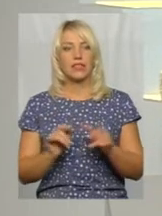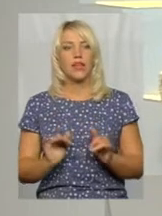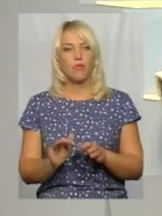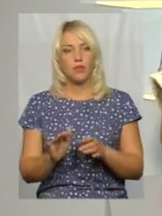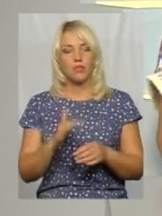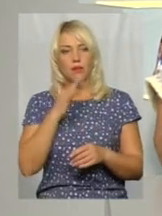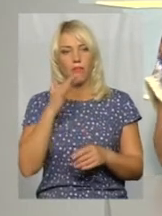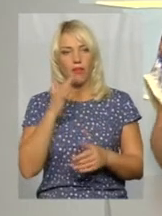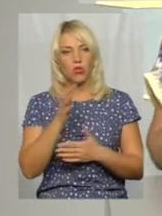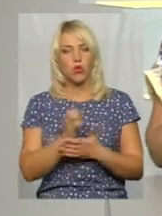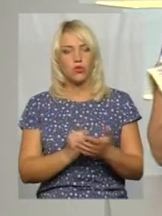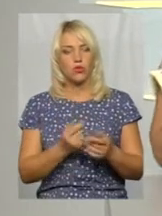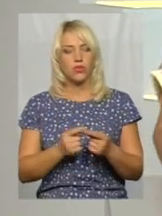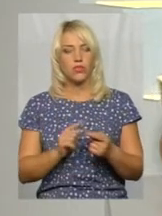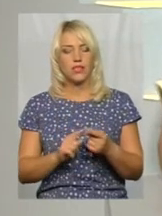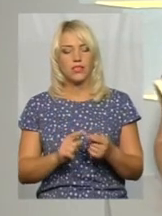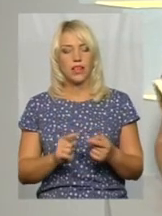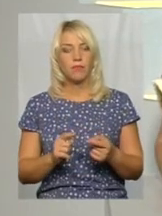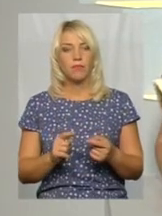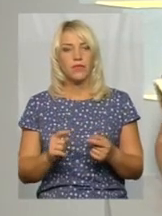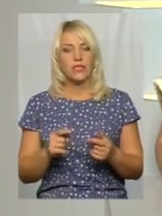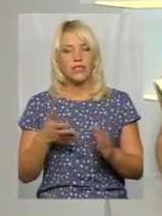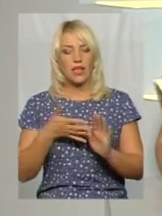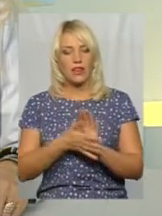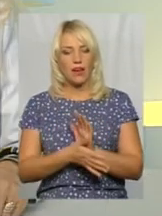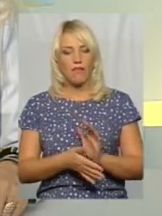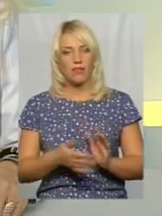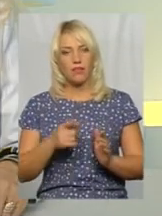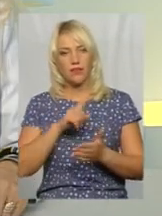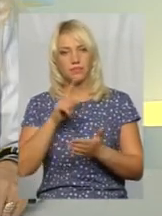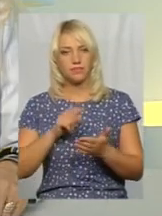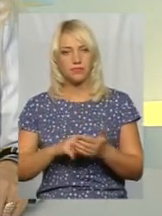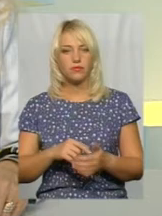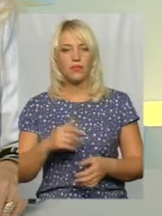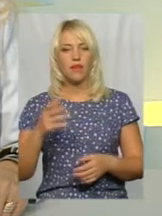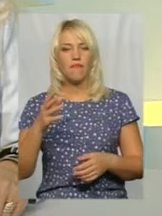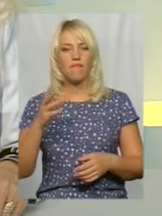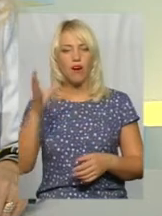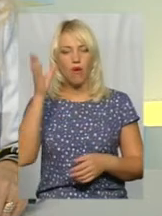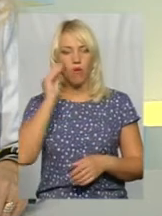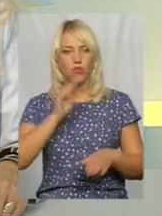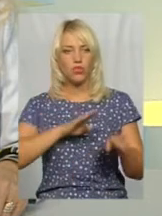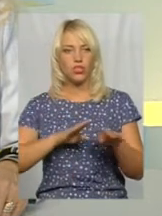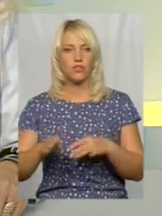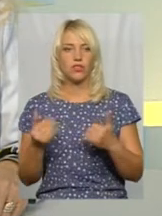ресурсу на це затратили сил? Враховуючи рівень сьогоднішніх цін, звичайно,